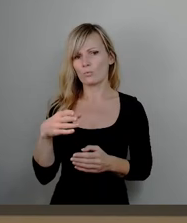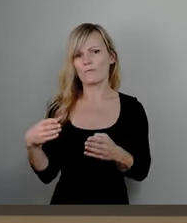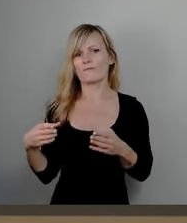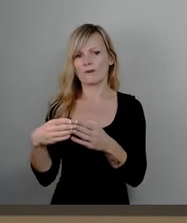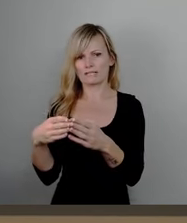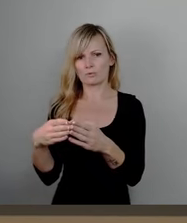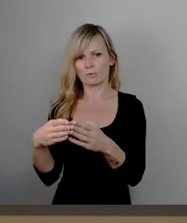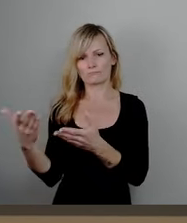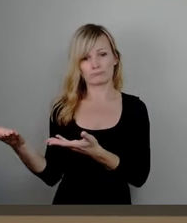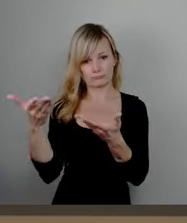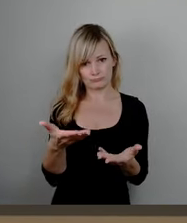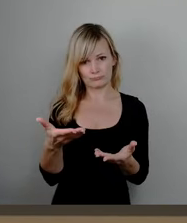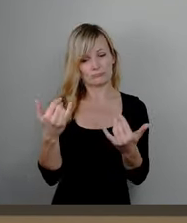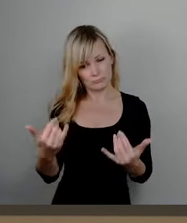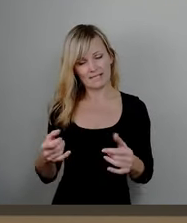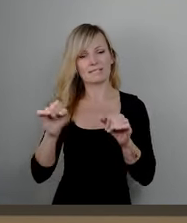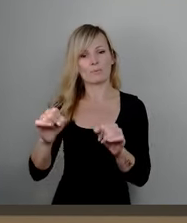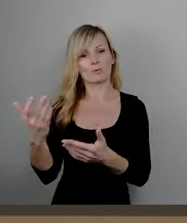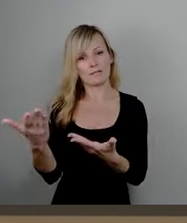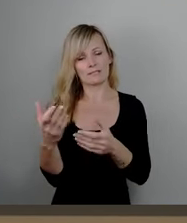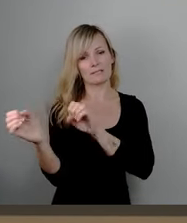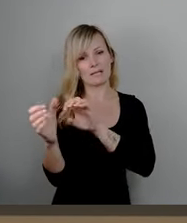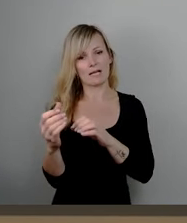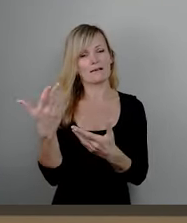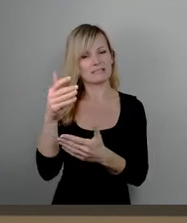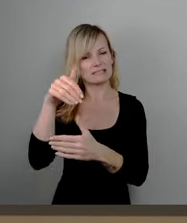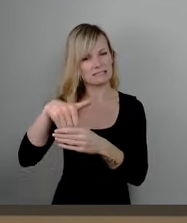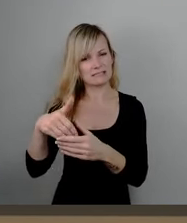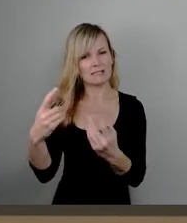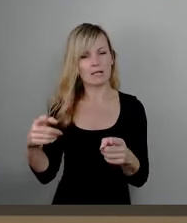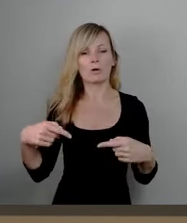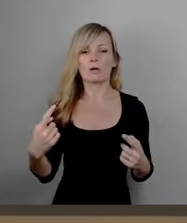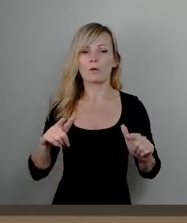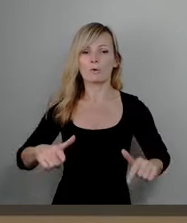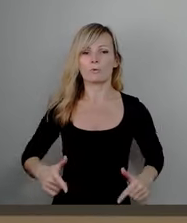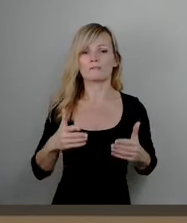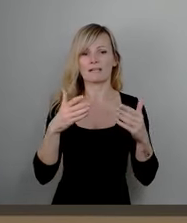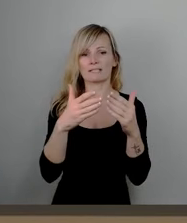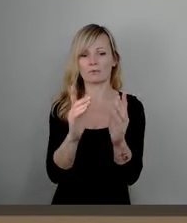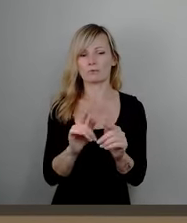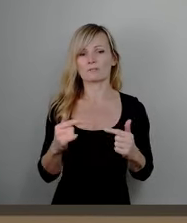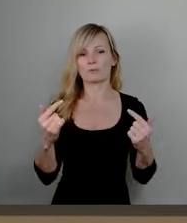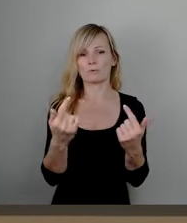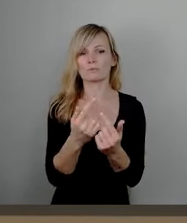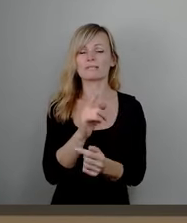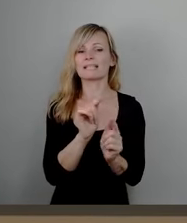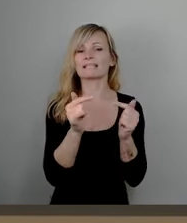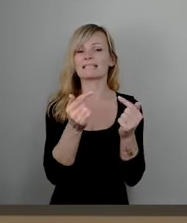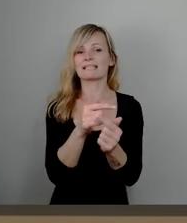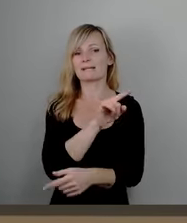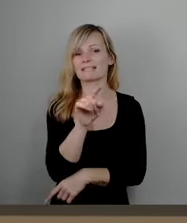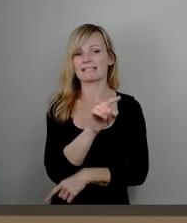die Möglichkeit hat, ihn uns einzubringen. Und dann starten wir in der Fraktionsrunde. Es wird Team Zastrow beginnen. Also,